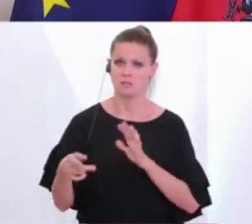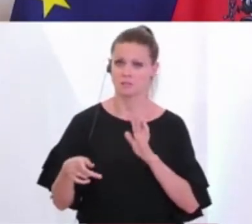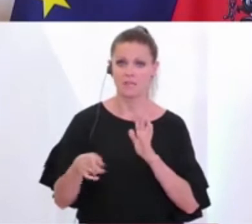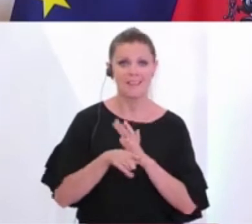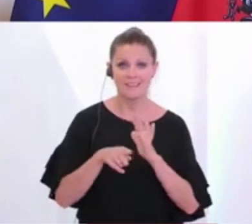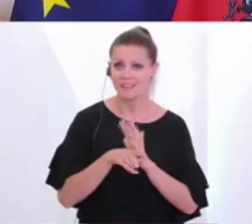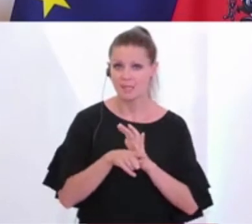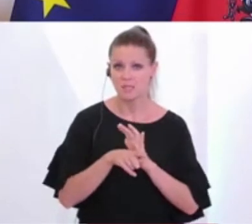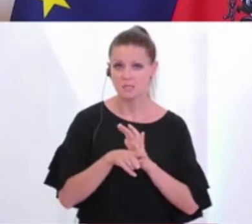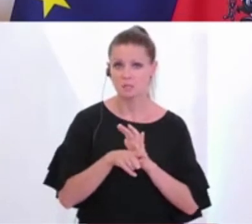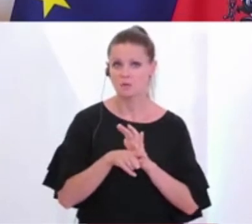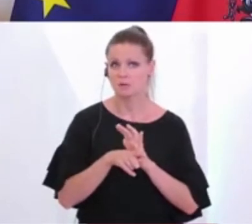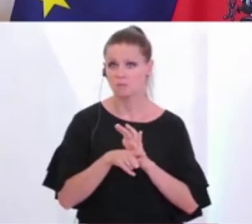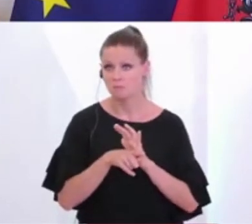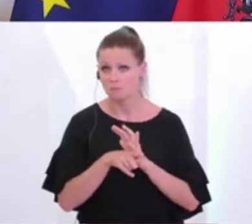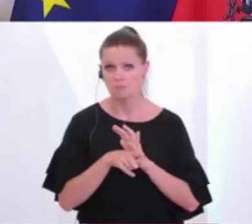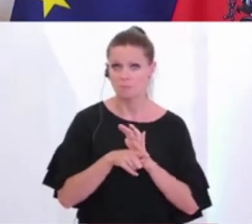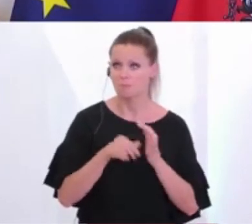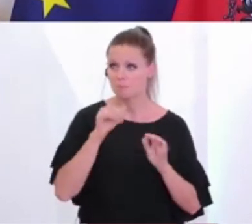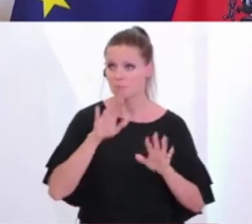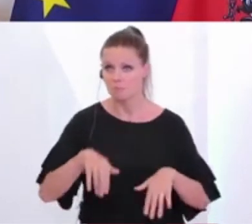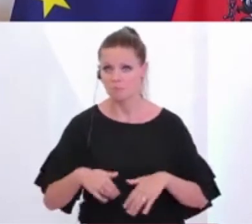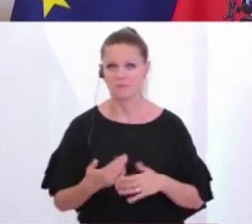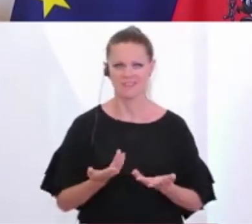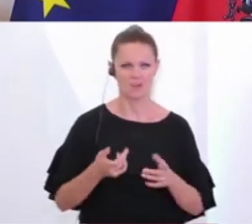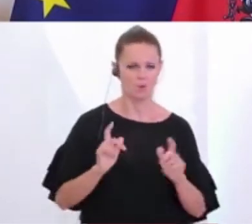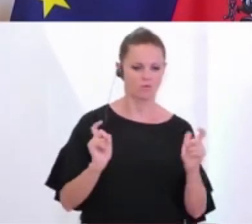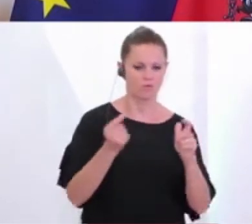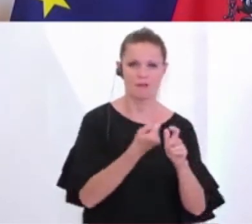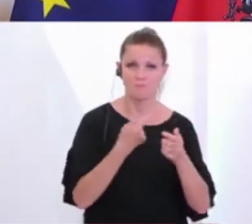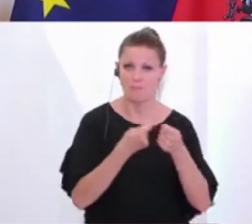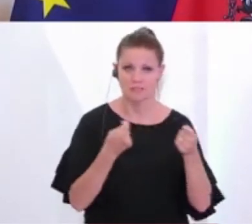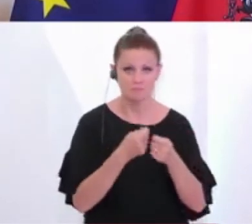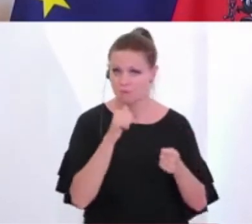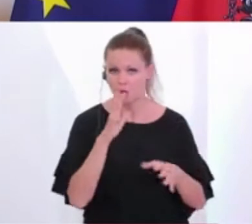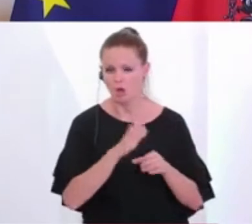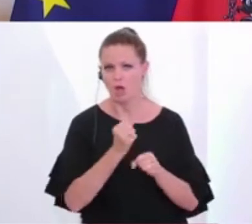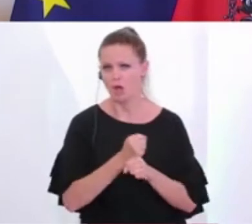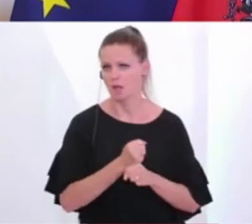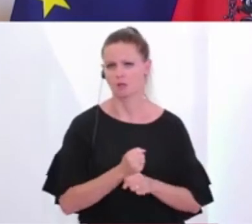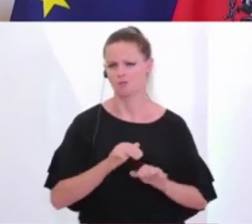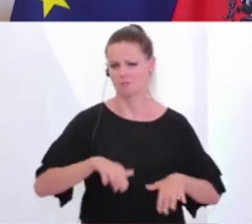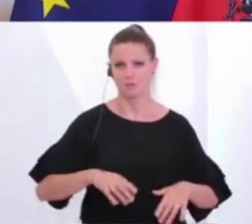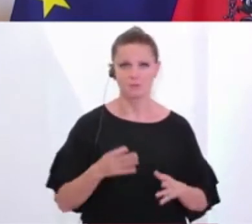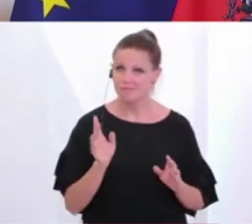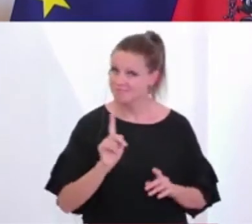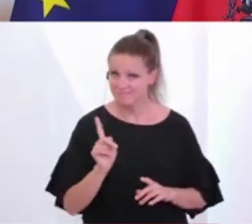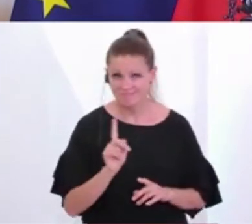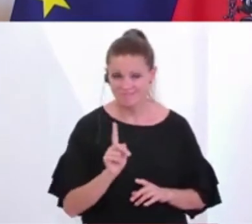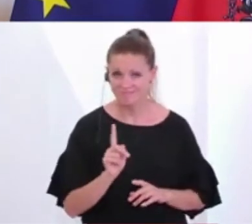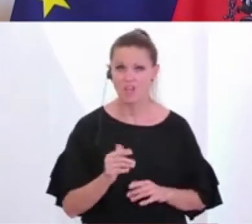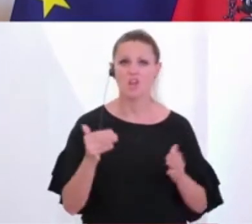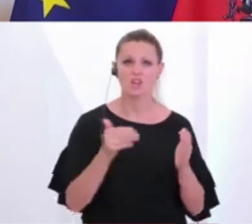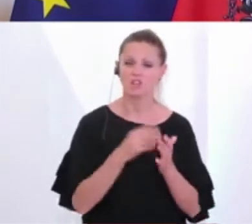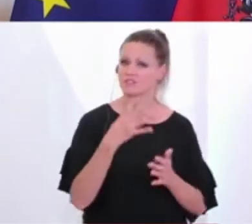negativ ist und wenn man die Isolierungsmaßnahmen, sprich die Quarantänemaßnahmen durchbricht. Es drohen da Strafen bis zu 1.450